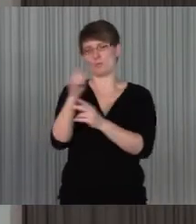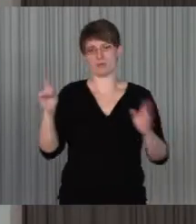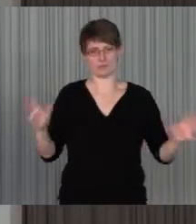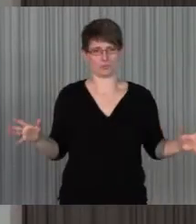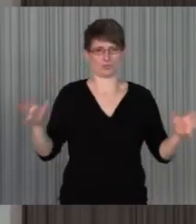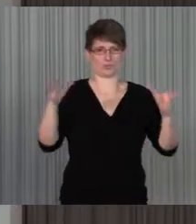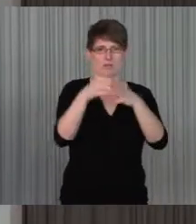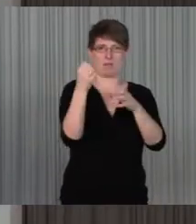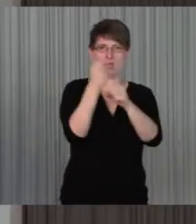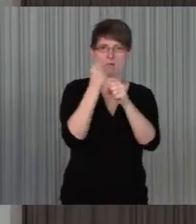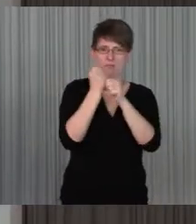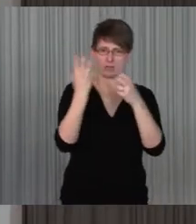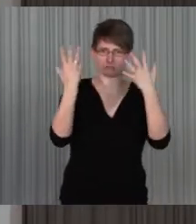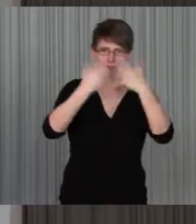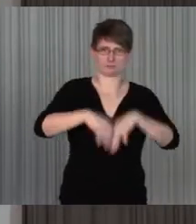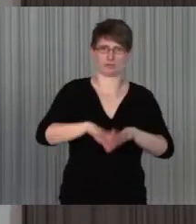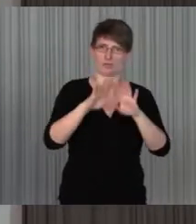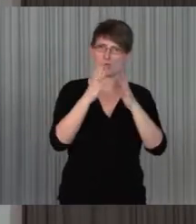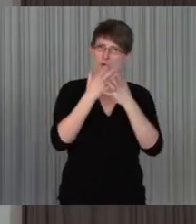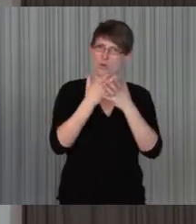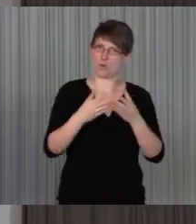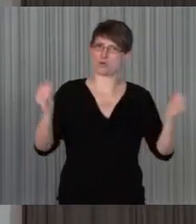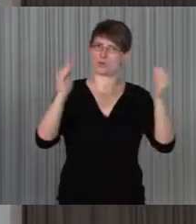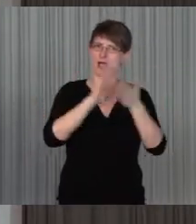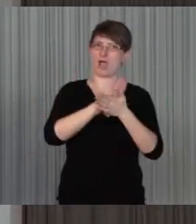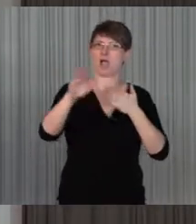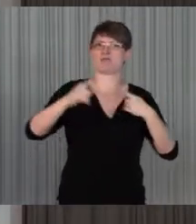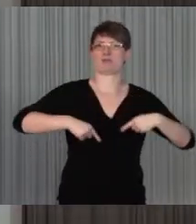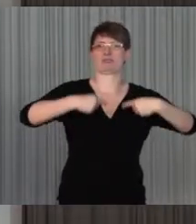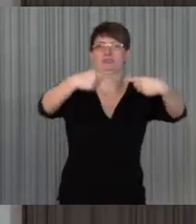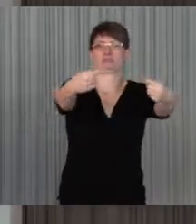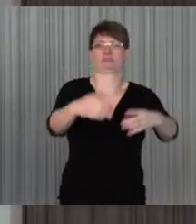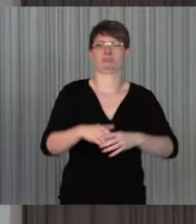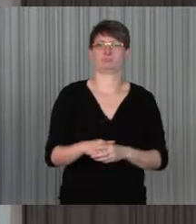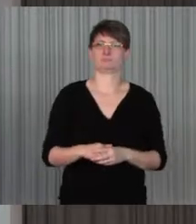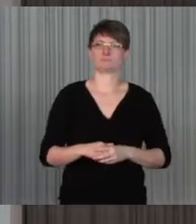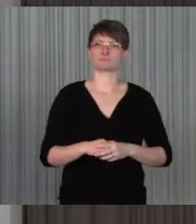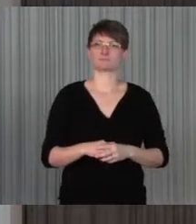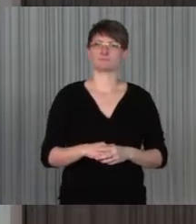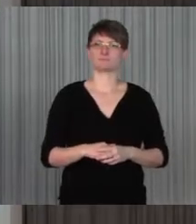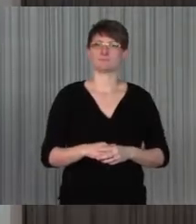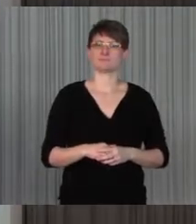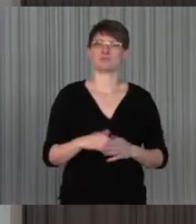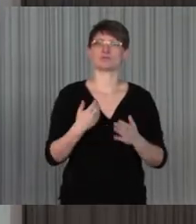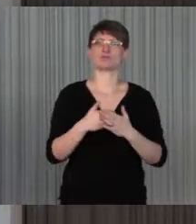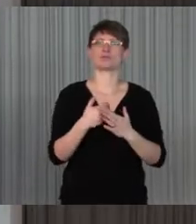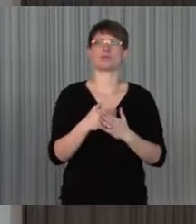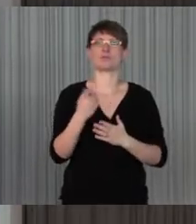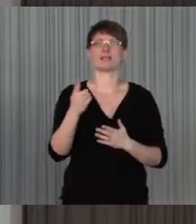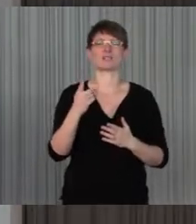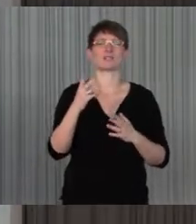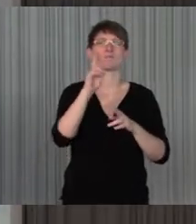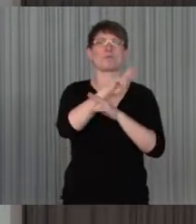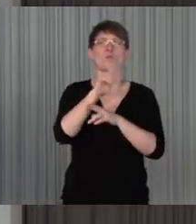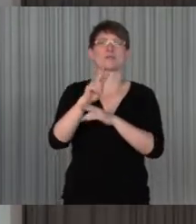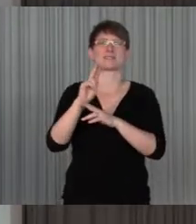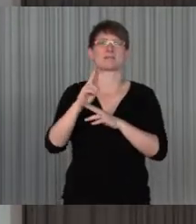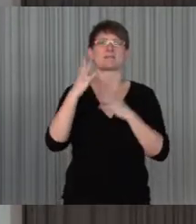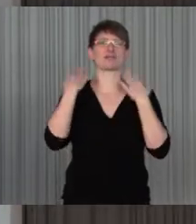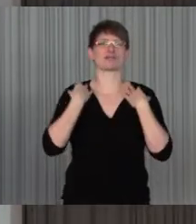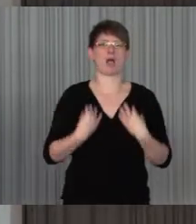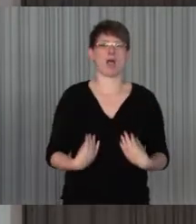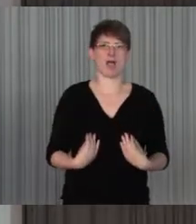einfache Lösungen, die für alle gut sind. Diese Ideen, sozusagen diese Audio-Guides für Museen mit den farbigen